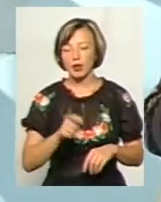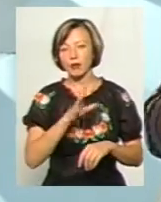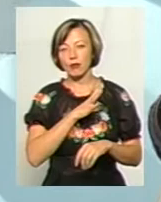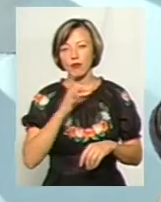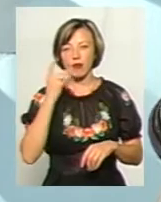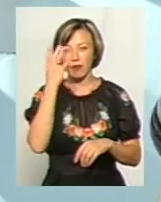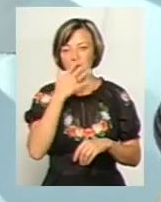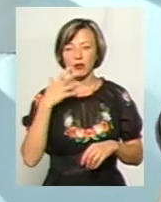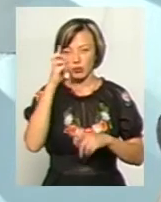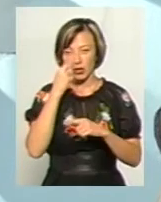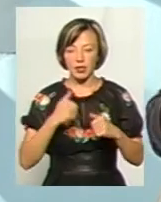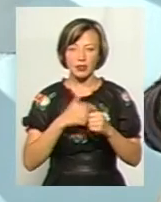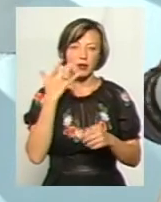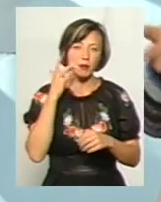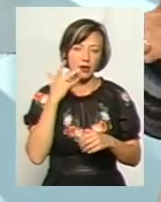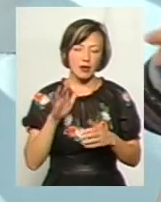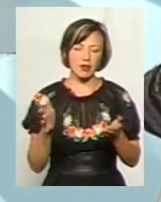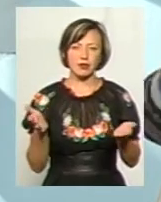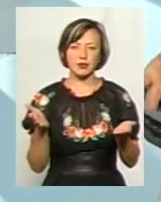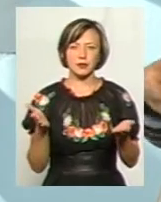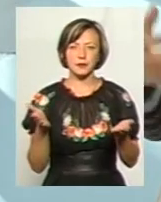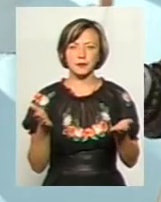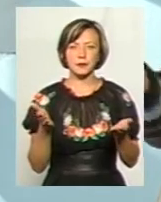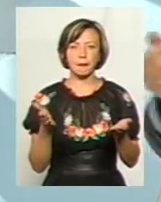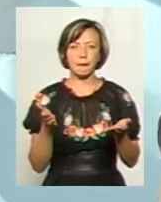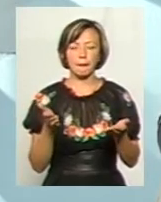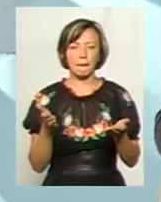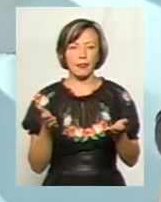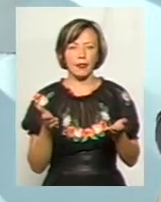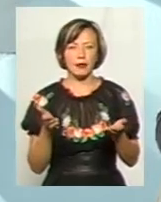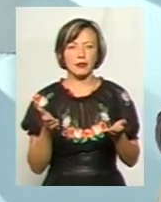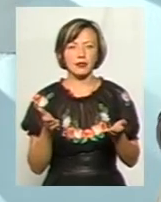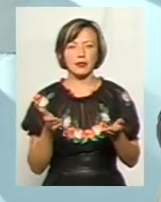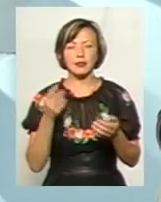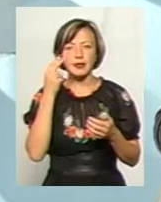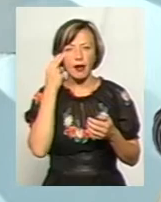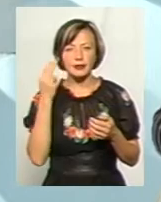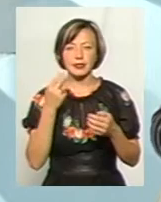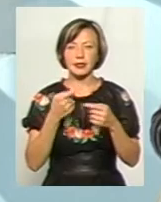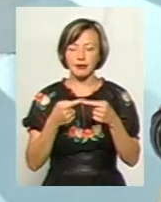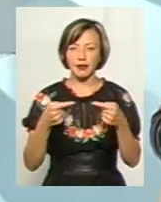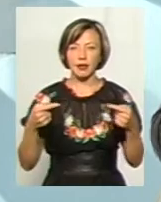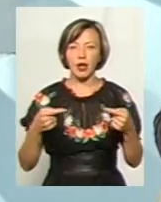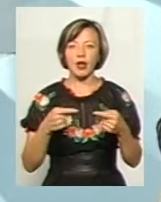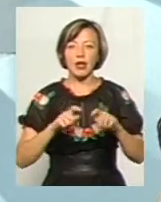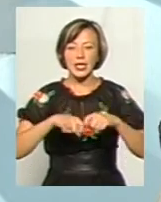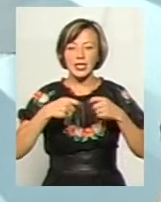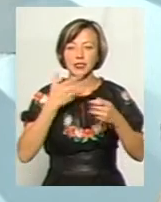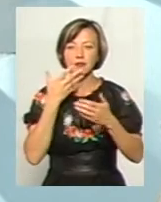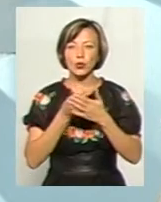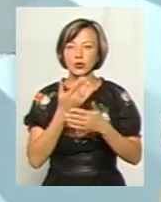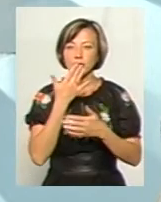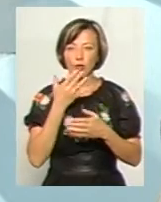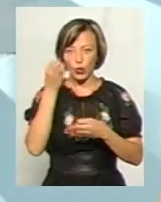Африканської країни, чи з Південної Америки, з Азії і так далі, він ніс саме свою